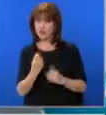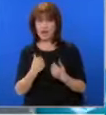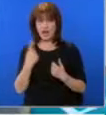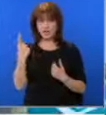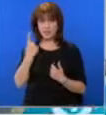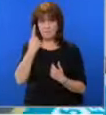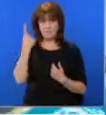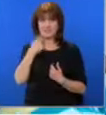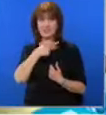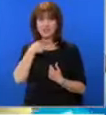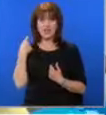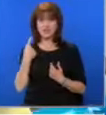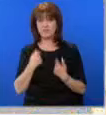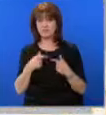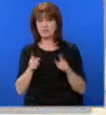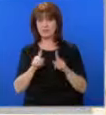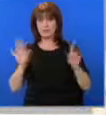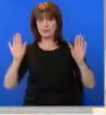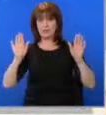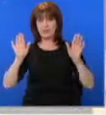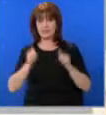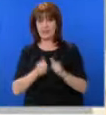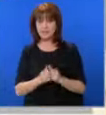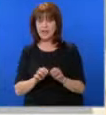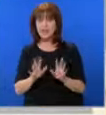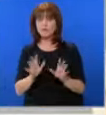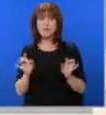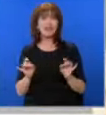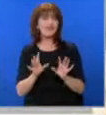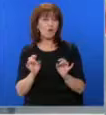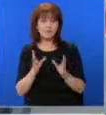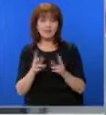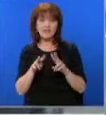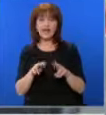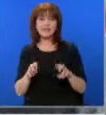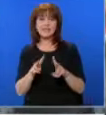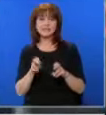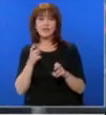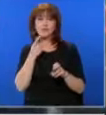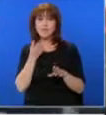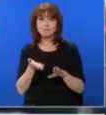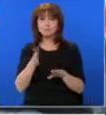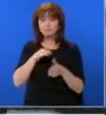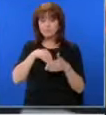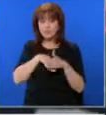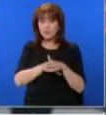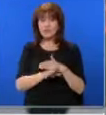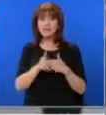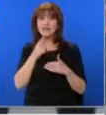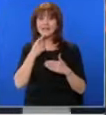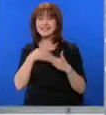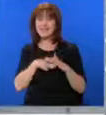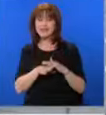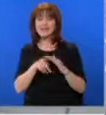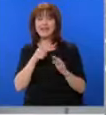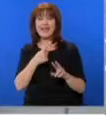първата им жертва. Аз нямам се предал. Според източници на посвятил нас, разследването е за покровителстване на контрабандните канали на